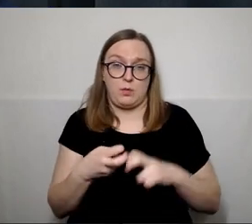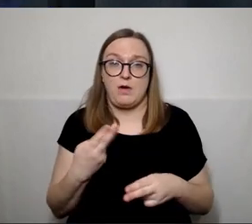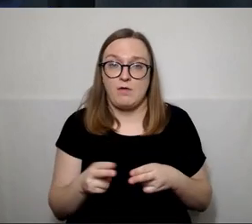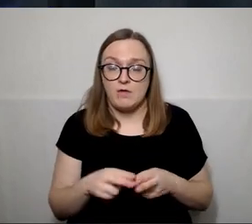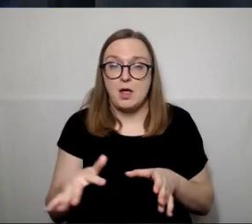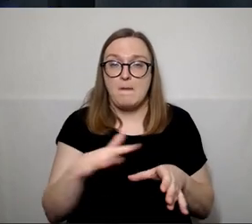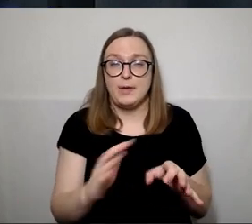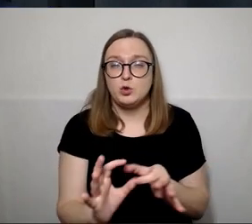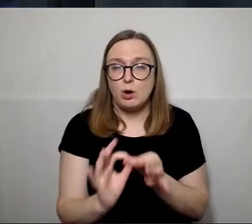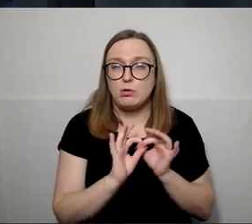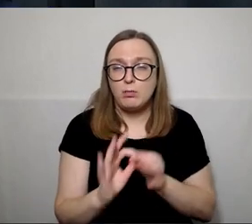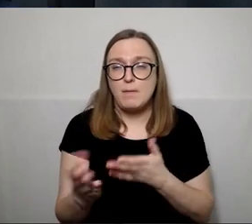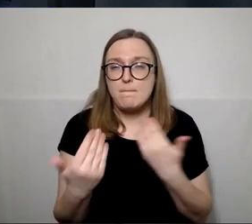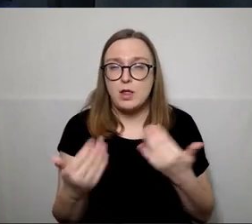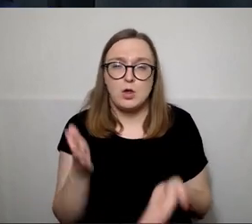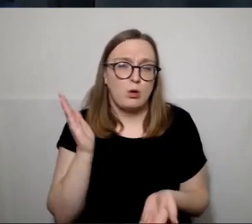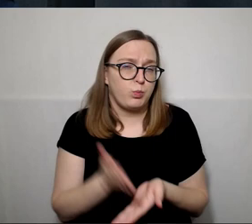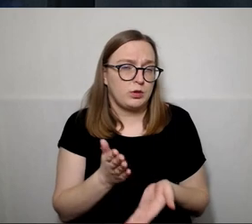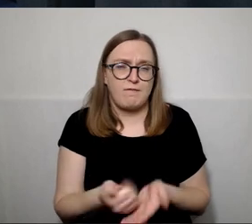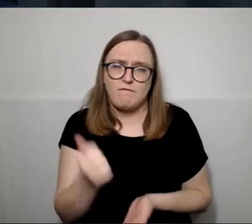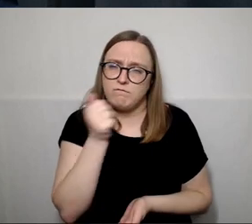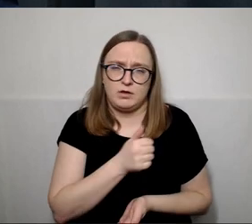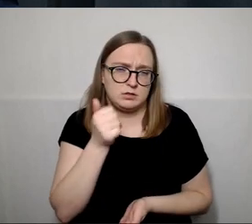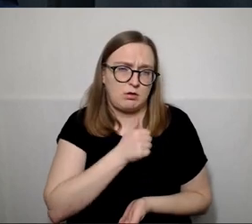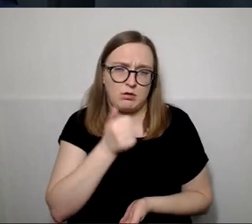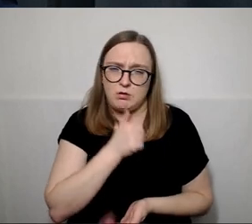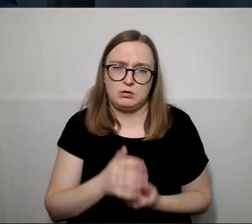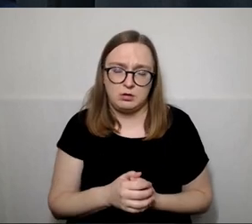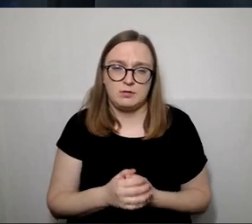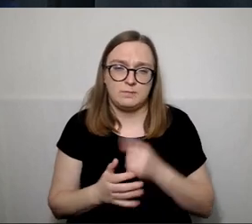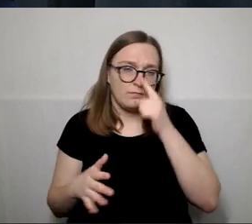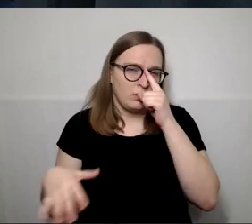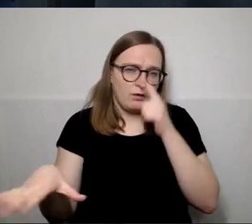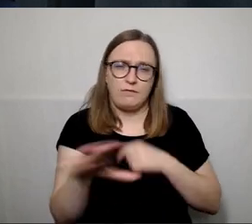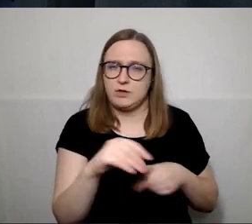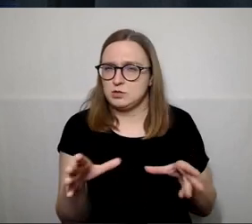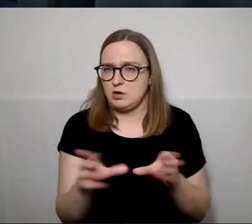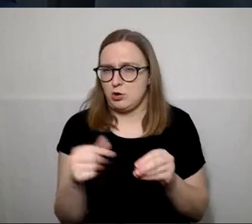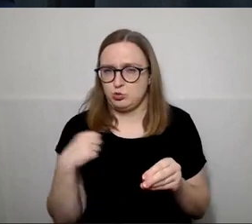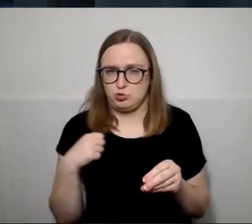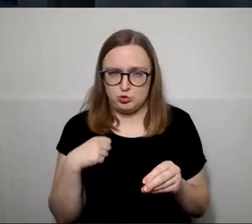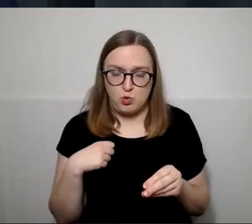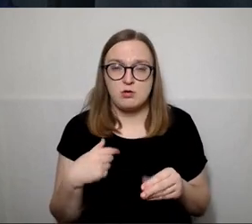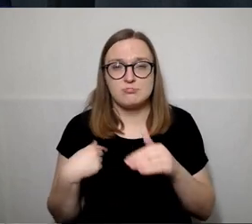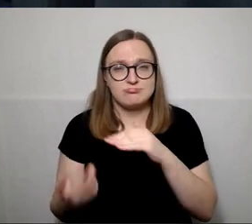iš tikrųjų visada reikalingas su visais. Ir kviešiau